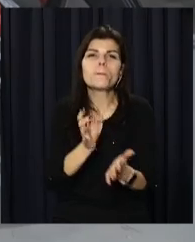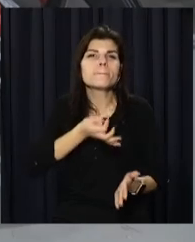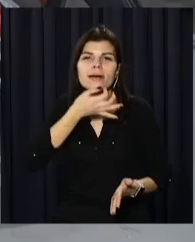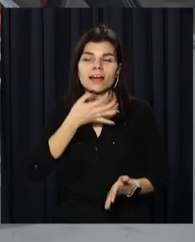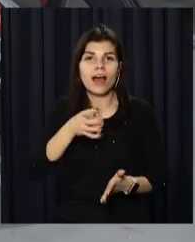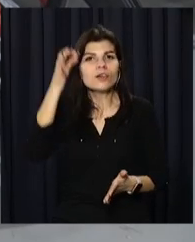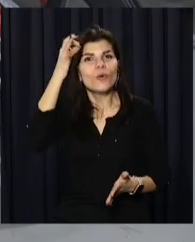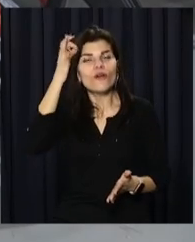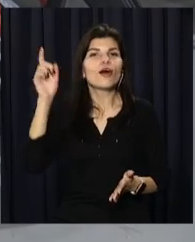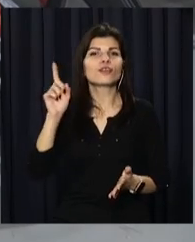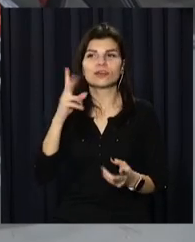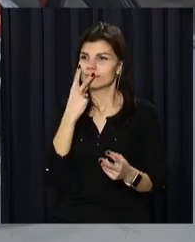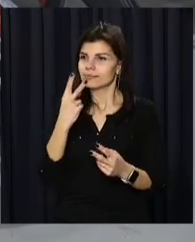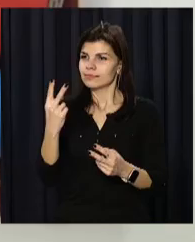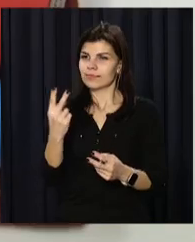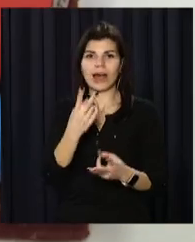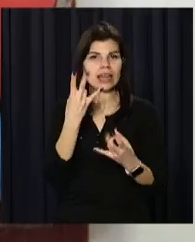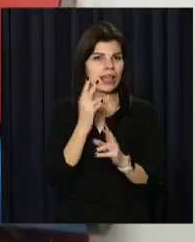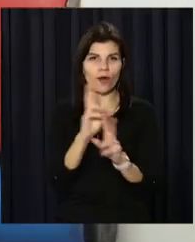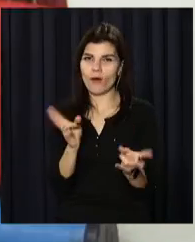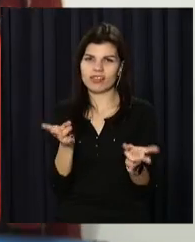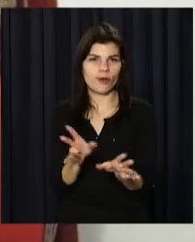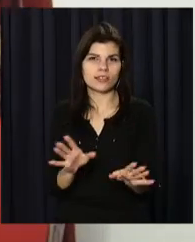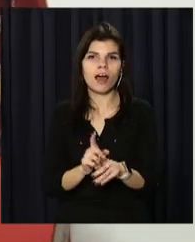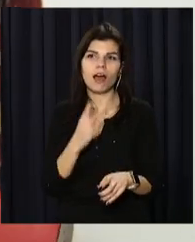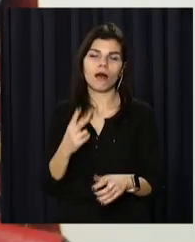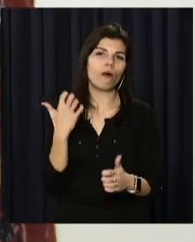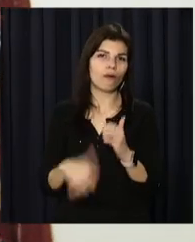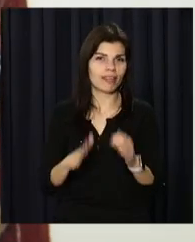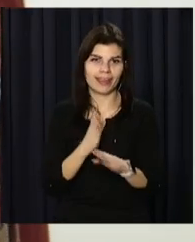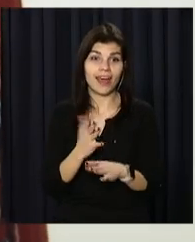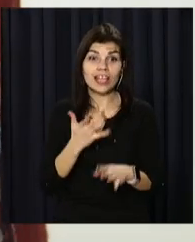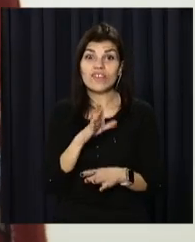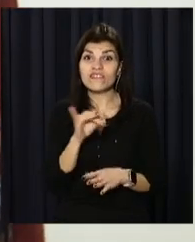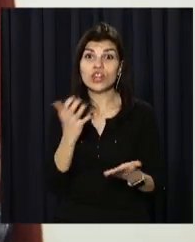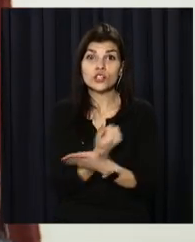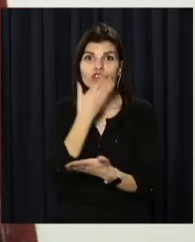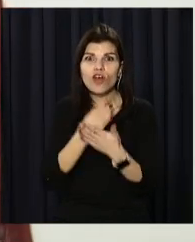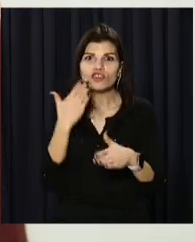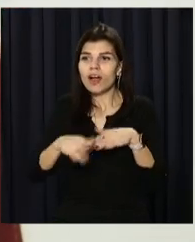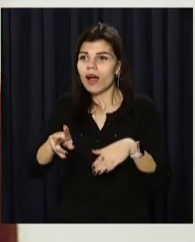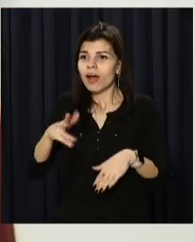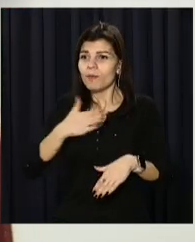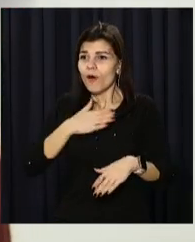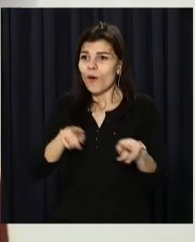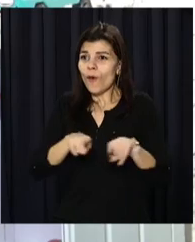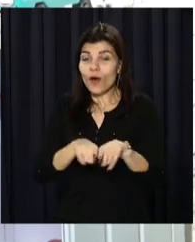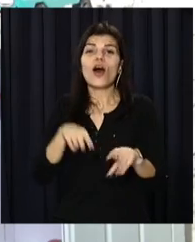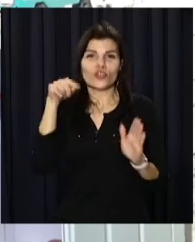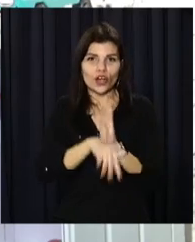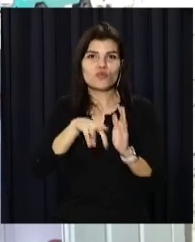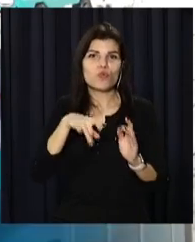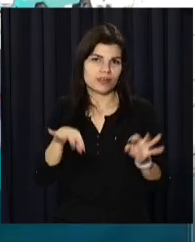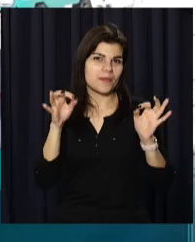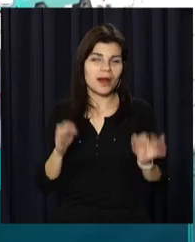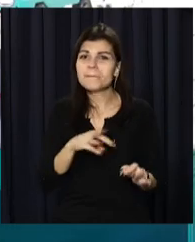спогади, що навіють експонати, нікого не залишать байдужим. Якщо ви тут знайшли частину себе, то музей правильний. Ми